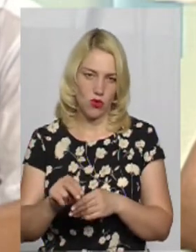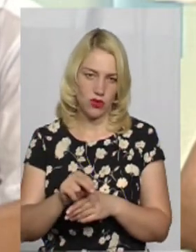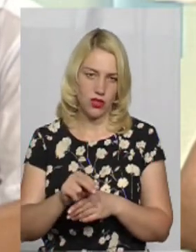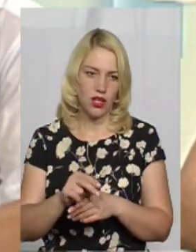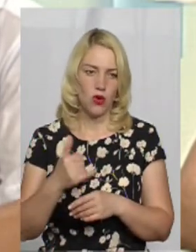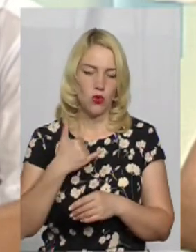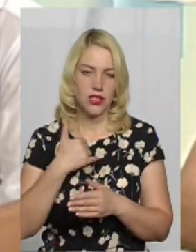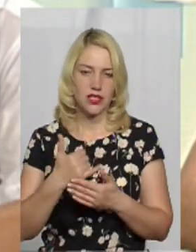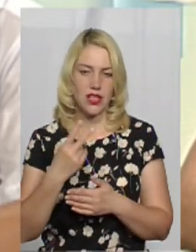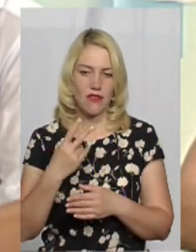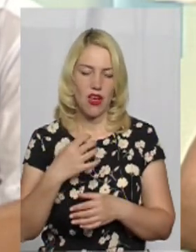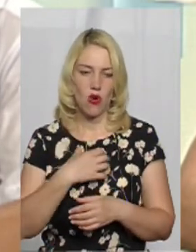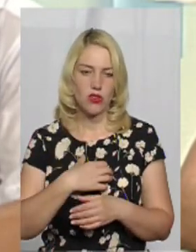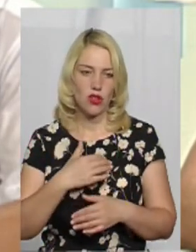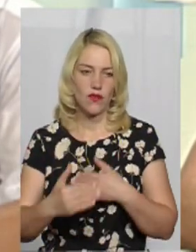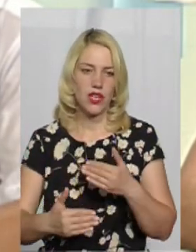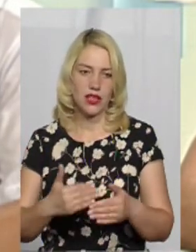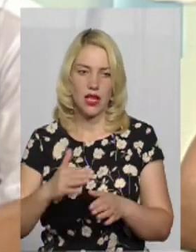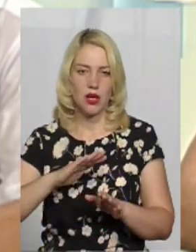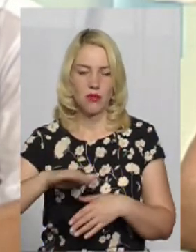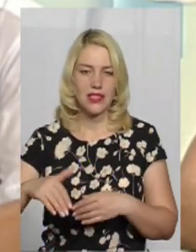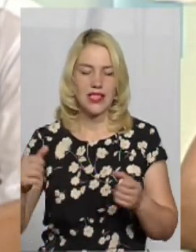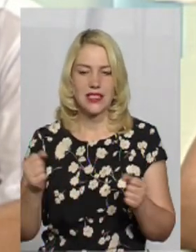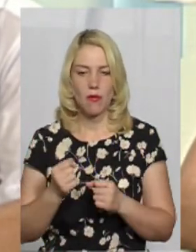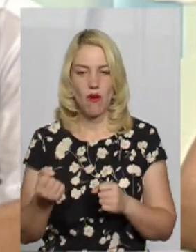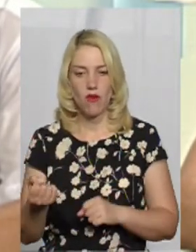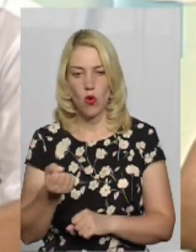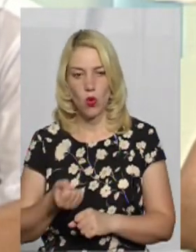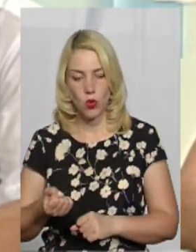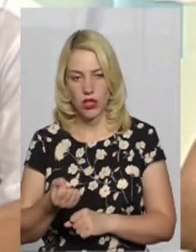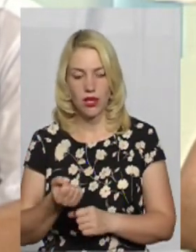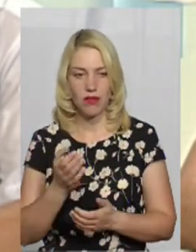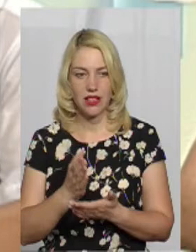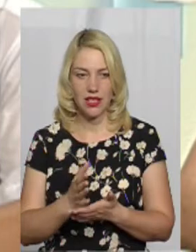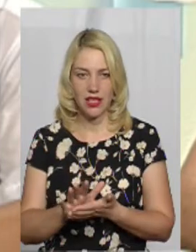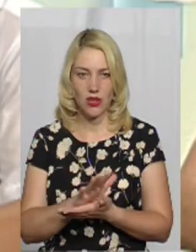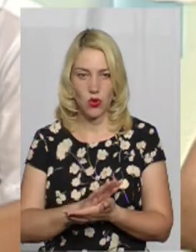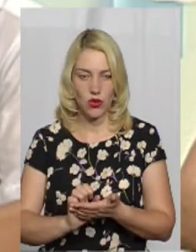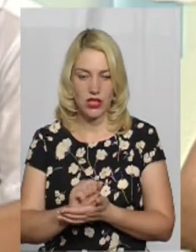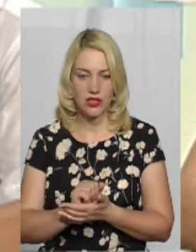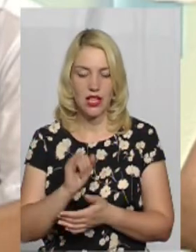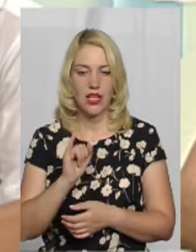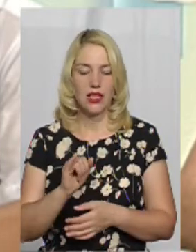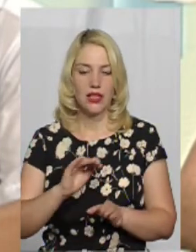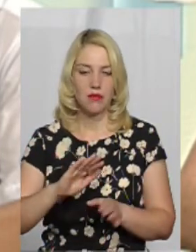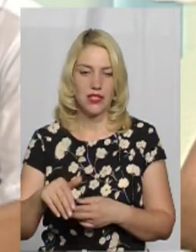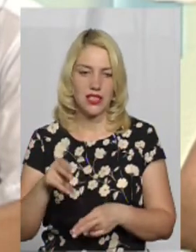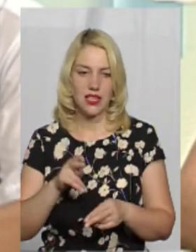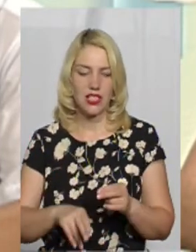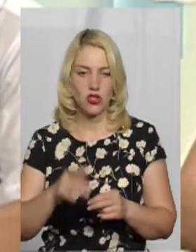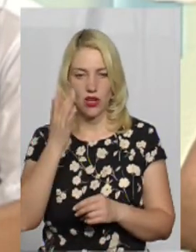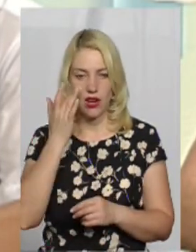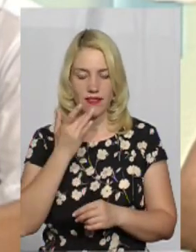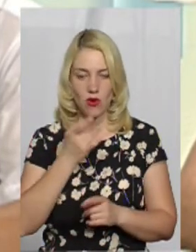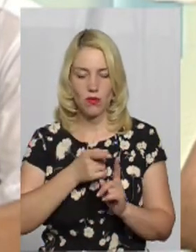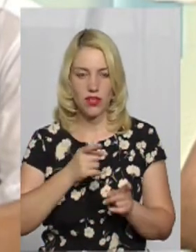два основних етапи. Після зимового отримання є великі руйнації. І після закінчення літнього